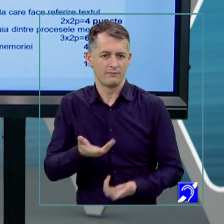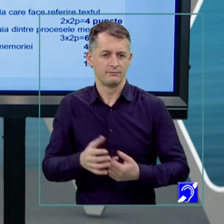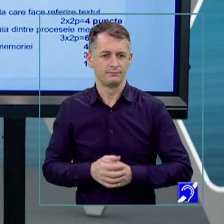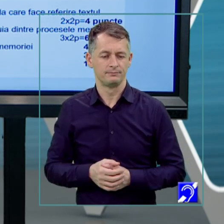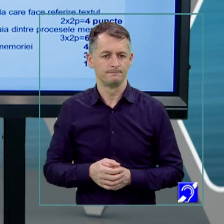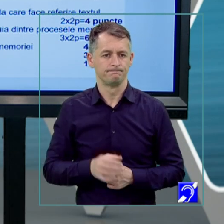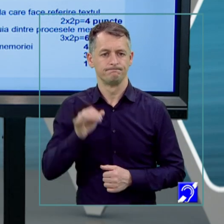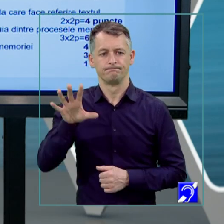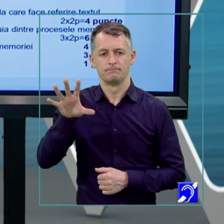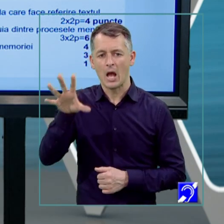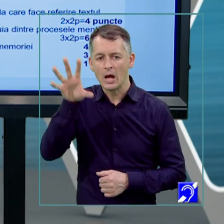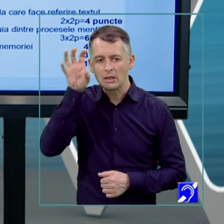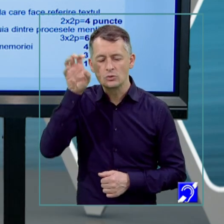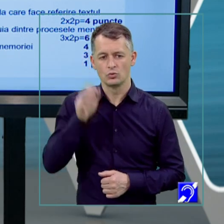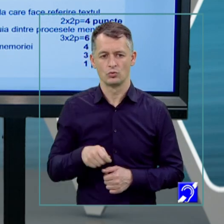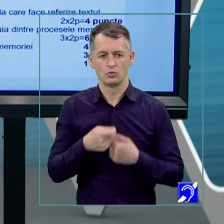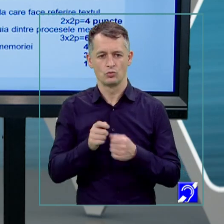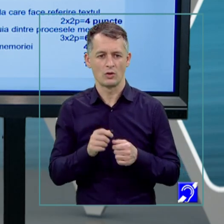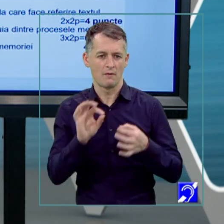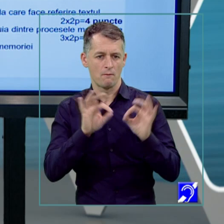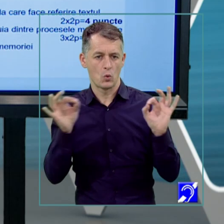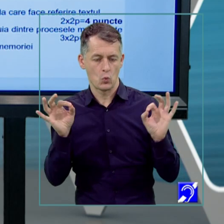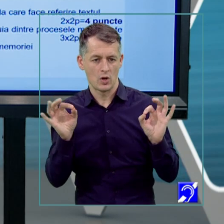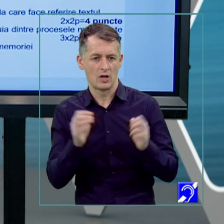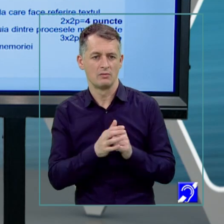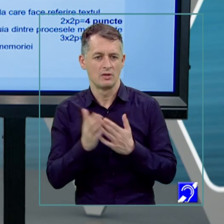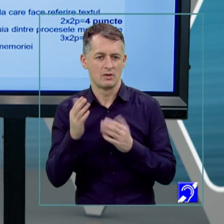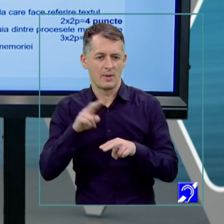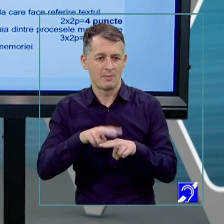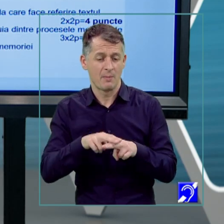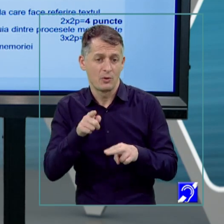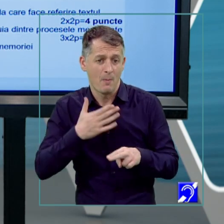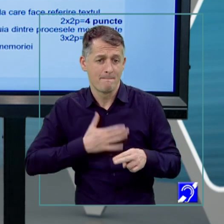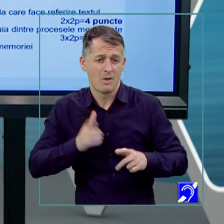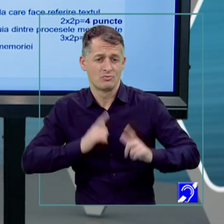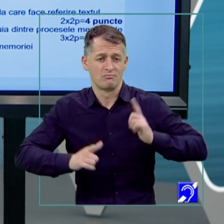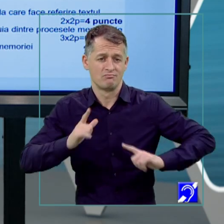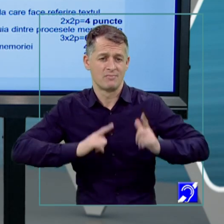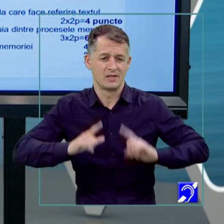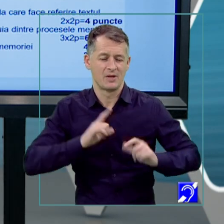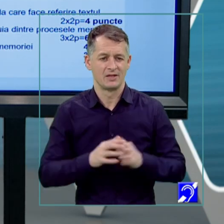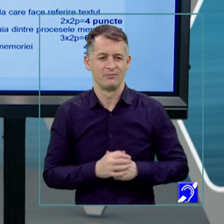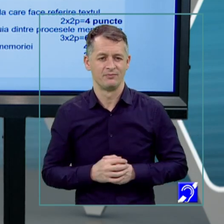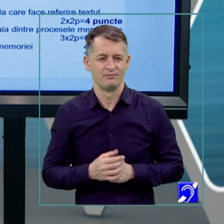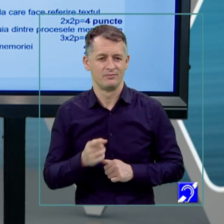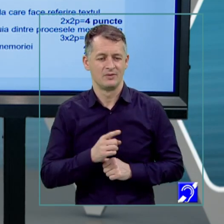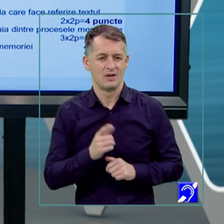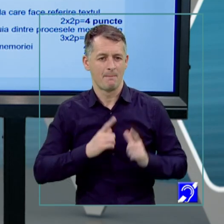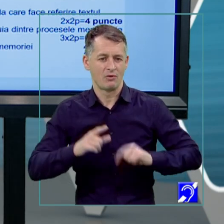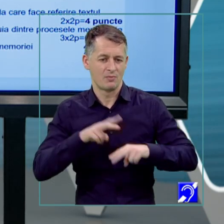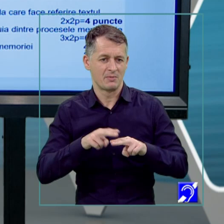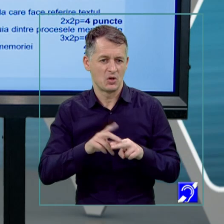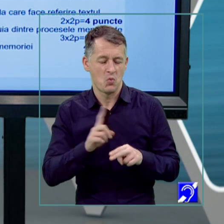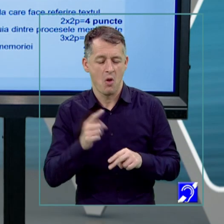reținut în totalitate formulele de matematică la oră de matematică pentru că el este pasionat de matematică și nu a auzit nici faptul că era